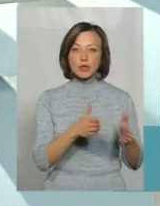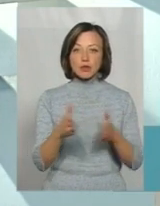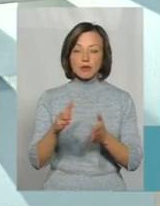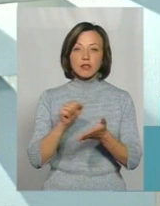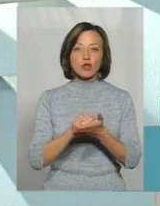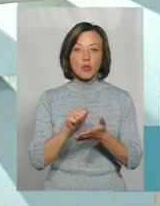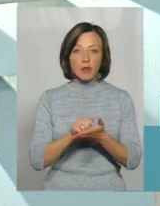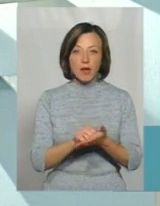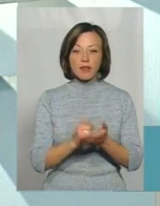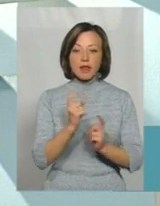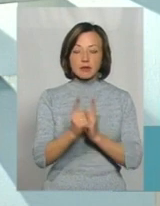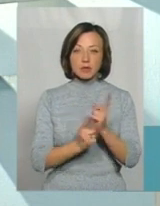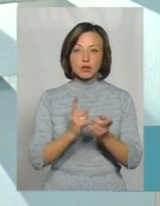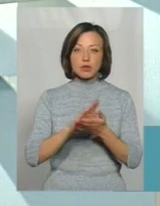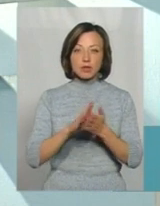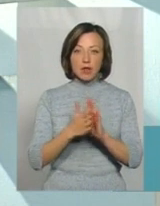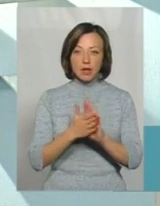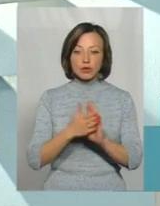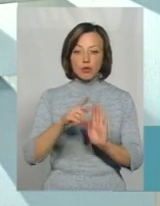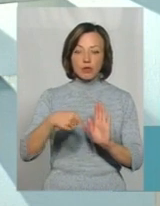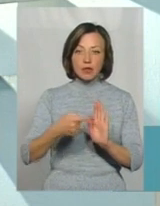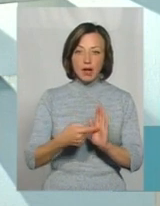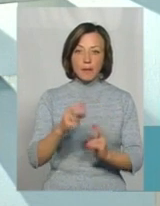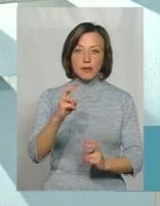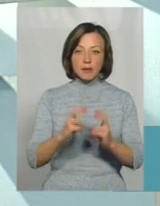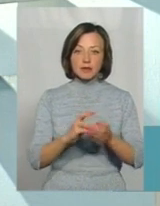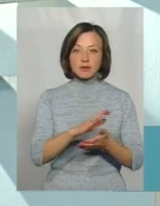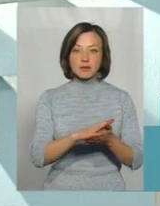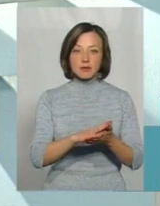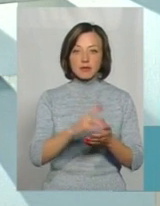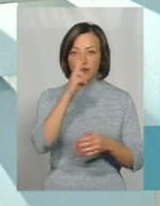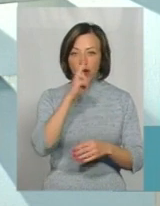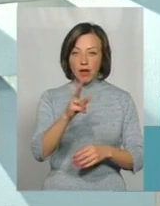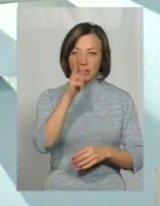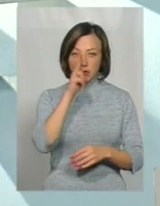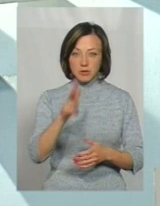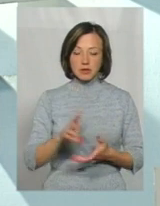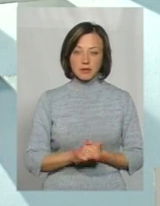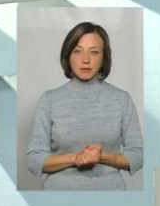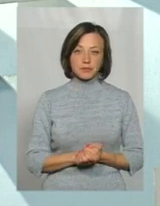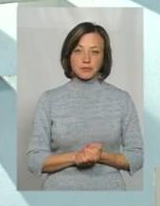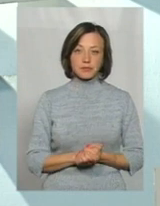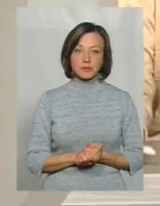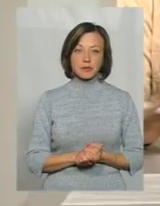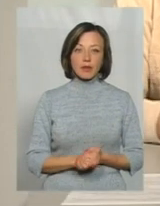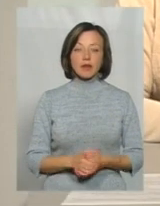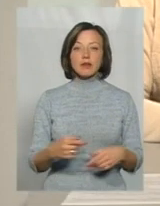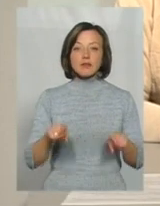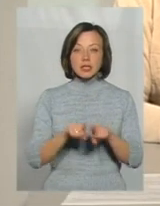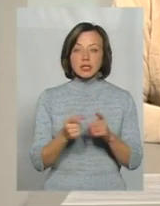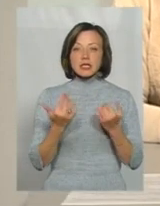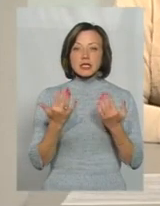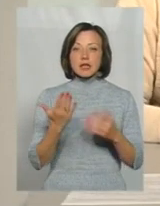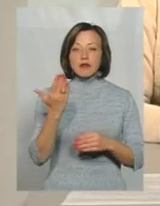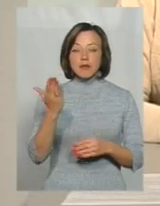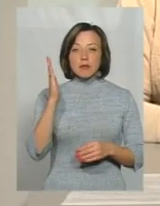документів на зміну статусу у комунальне некомерційне підприємство тримає десь 2-3 місяці. Тобто, все ж таки, скільки ви